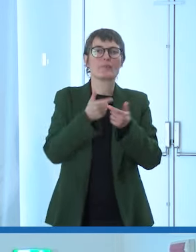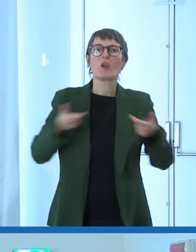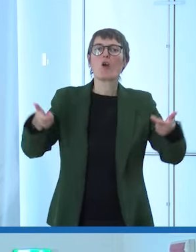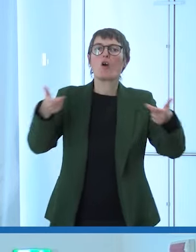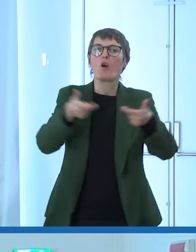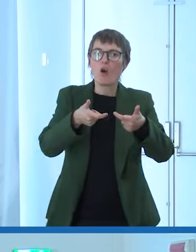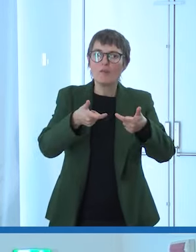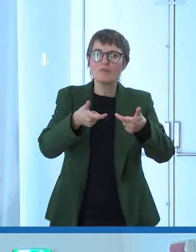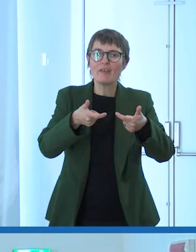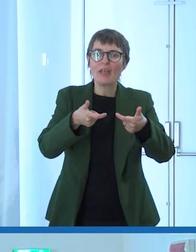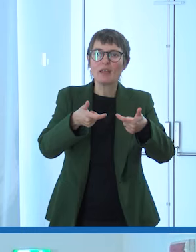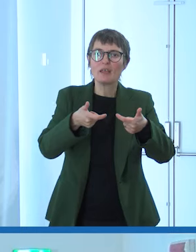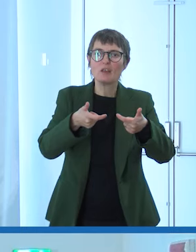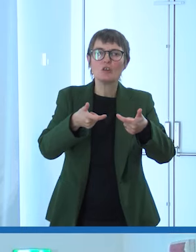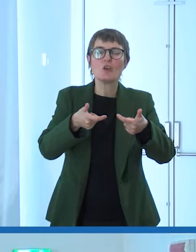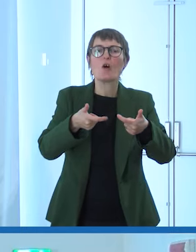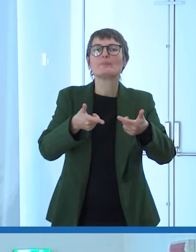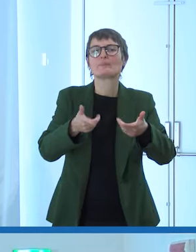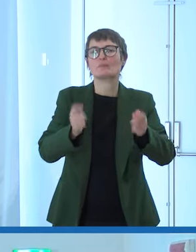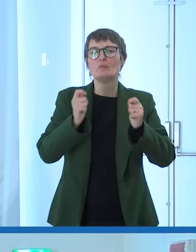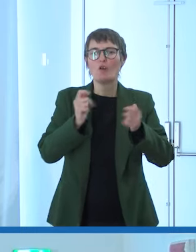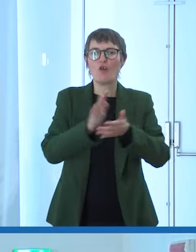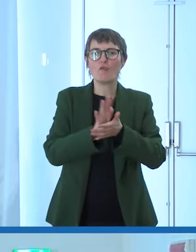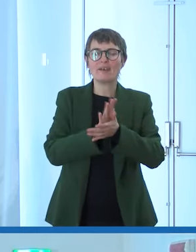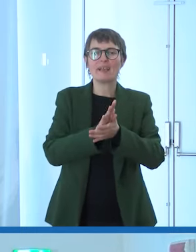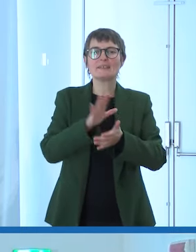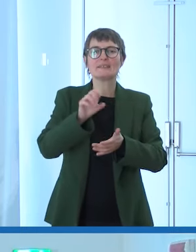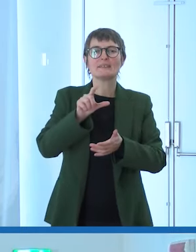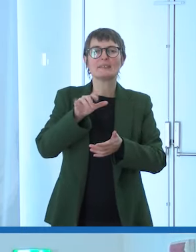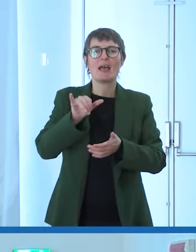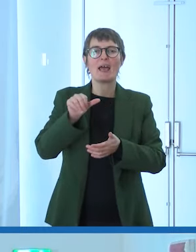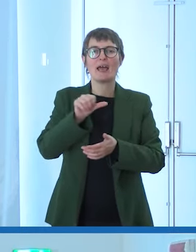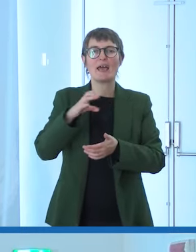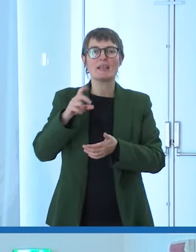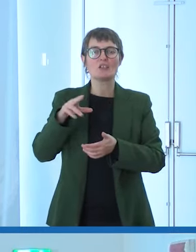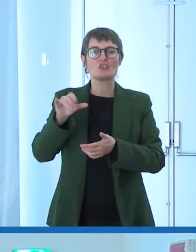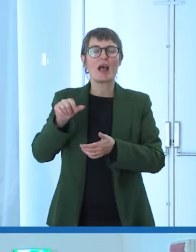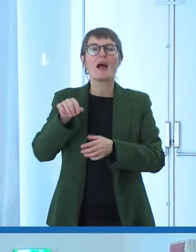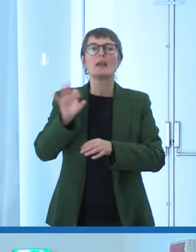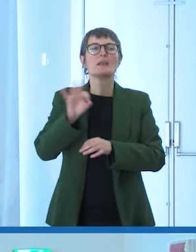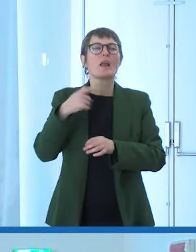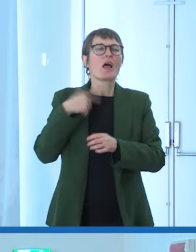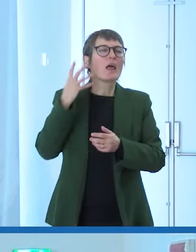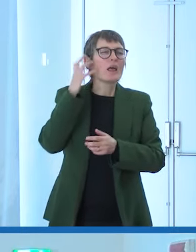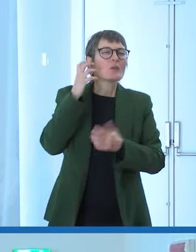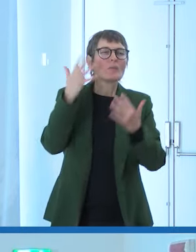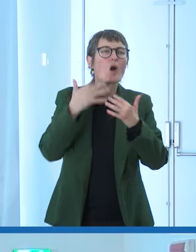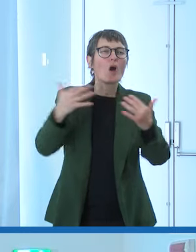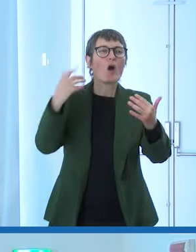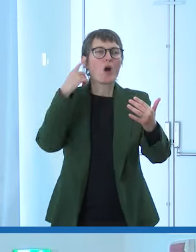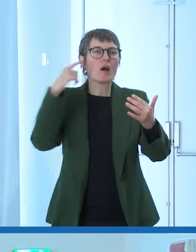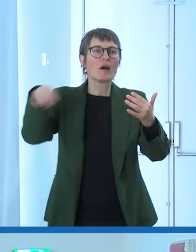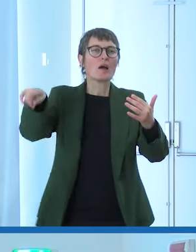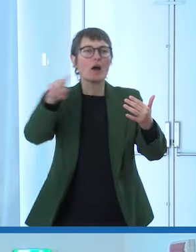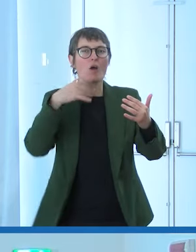di Alice Line nel caos più totale dover parlare dal fondo della sala sentire il rumore della sala sentire il rumore della